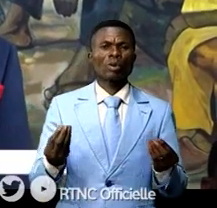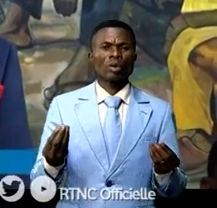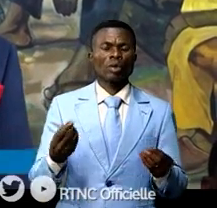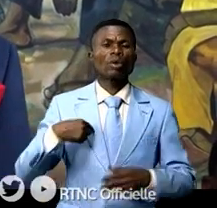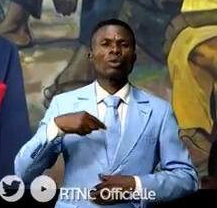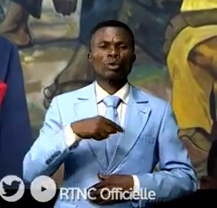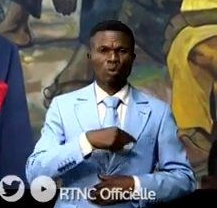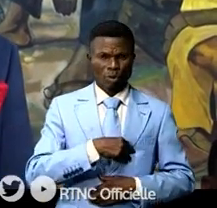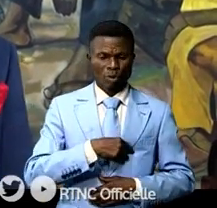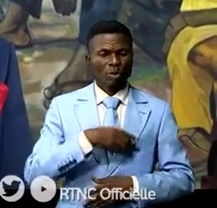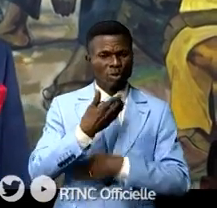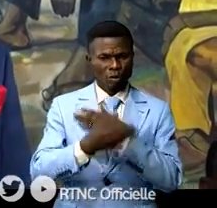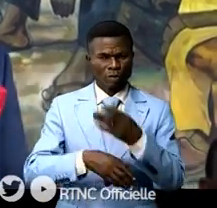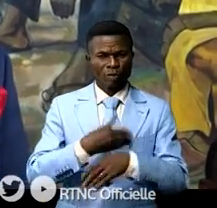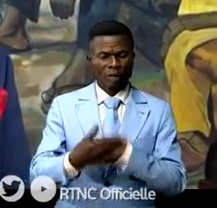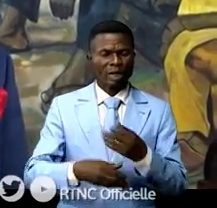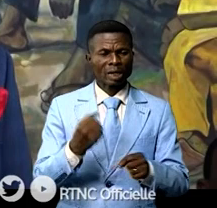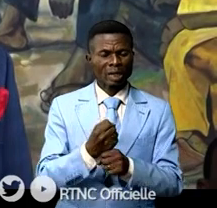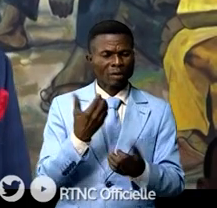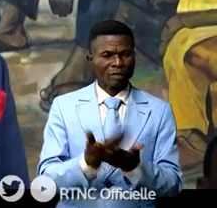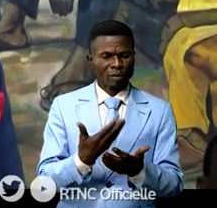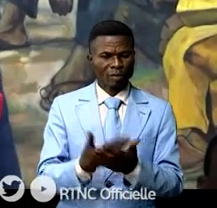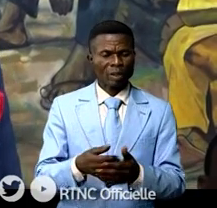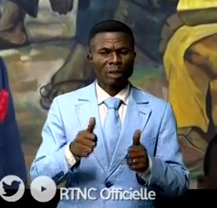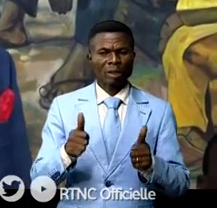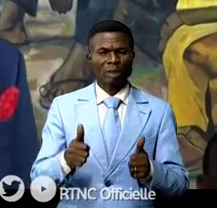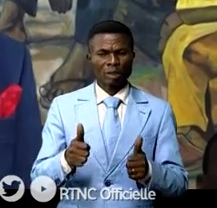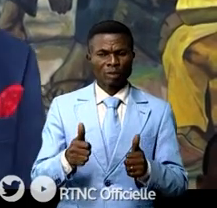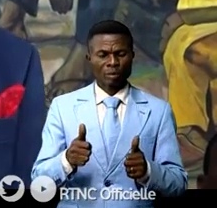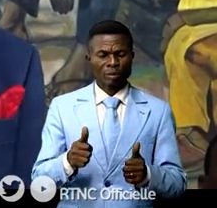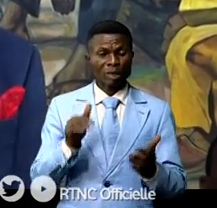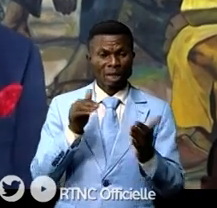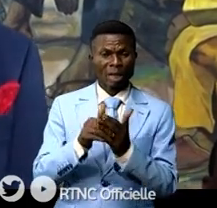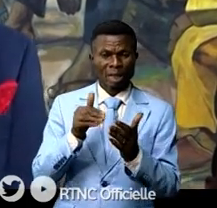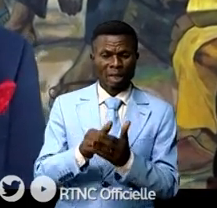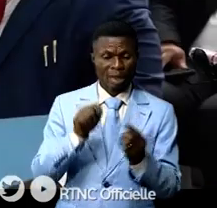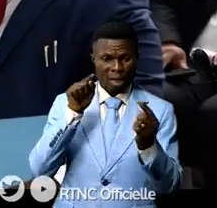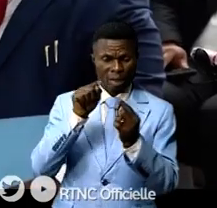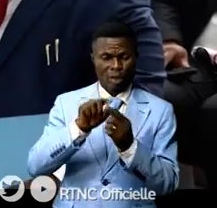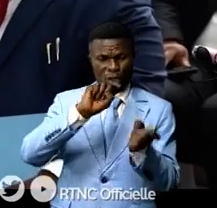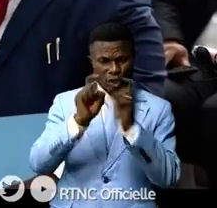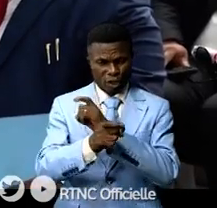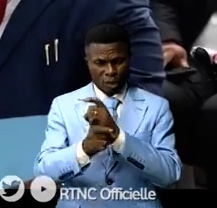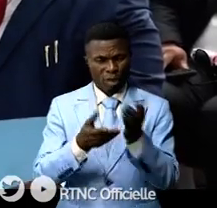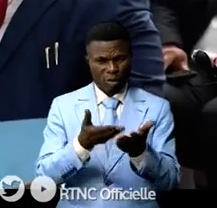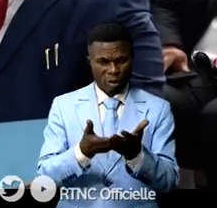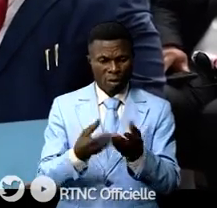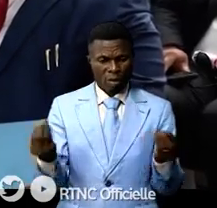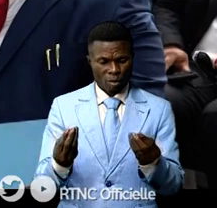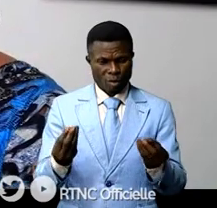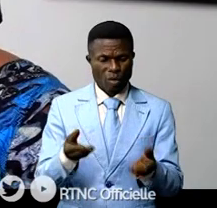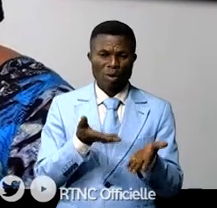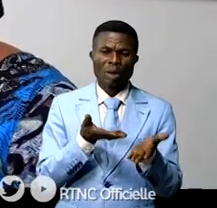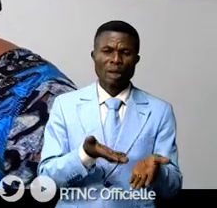puissions le plus rapidement nous attaquer à ces réformes de manière à ce que